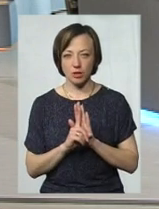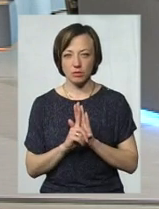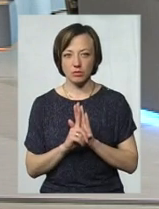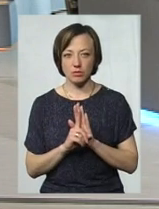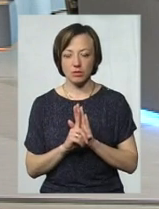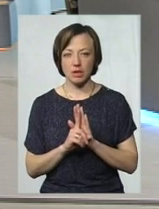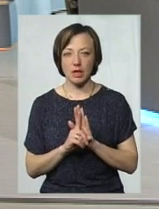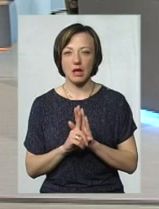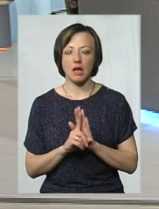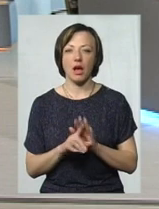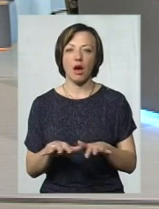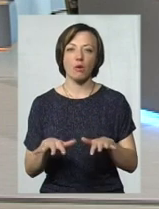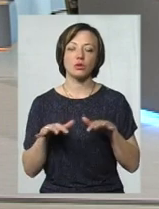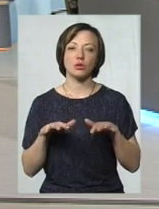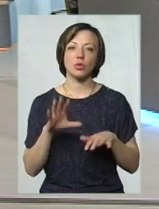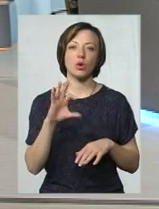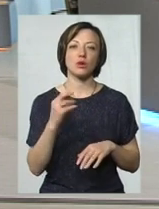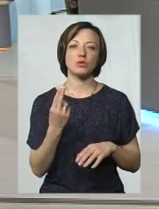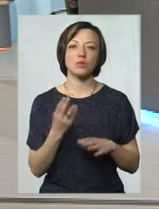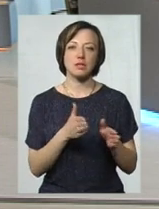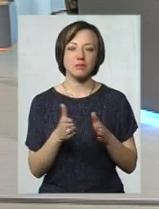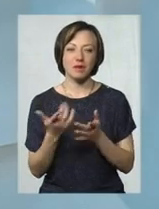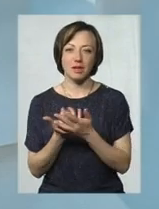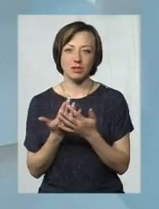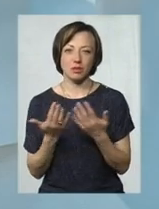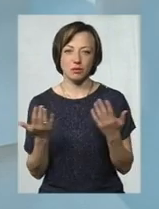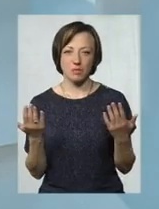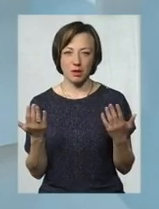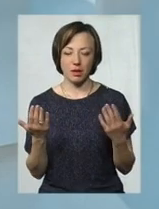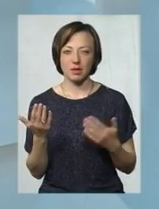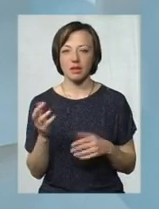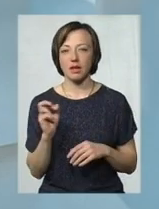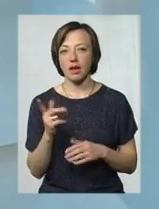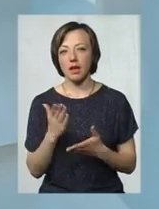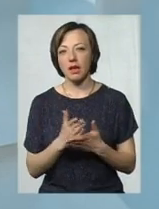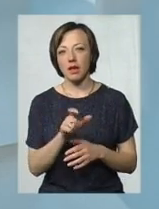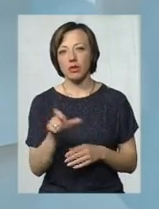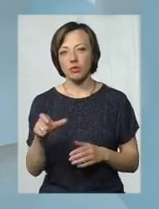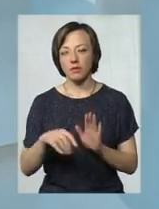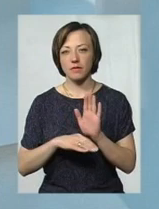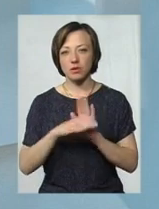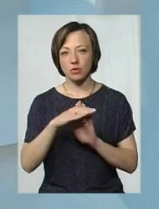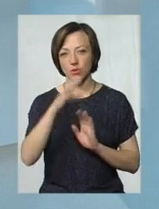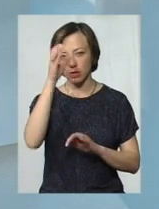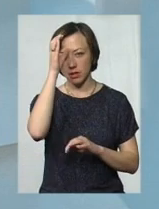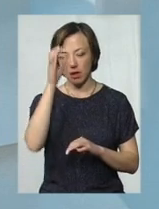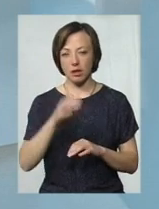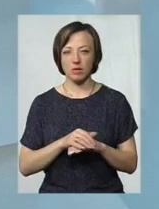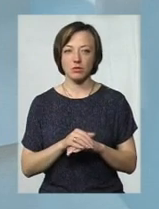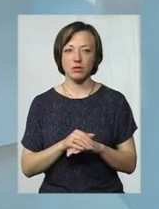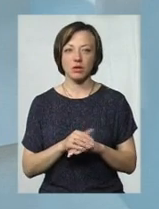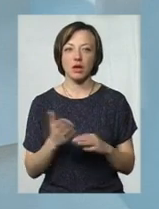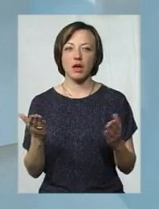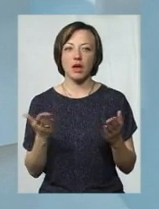аудиторія соцмереж дуже різноманітна. Як є люди високого інтелекту, які